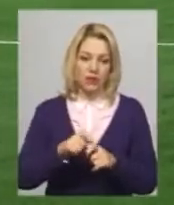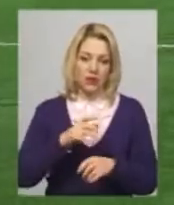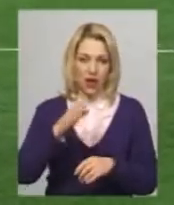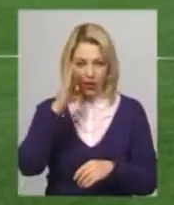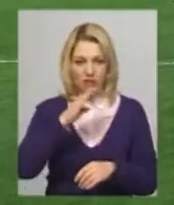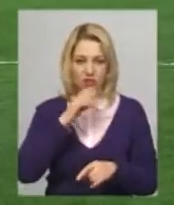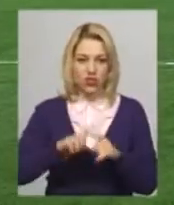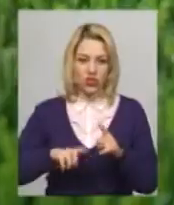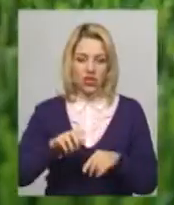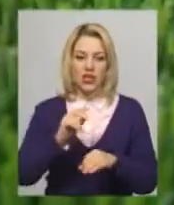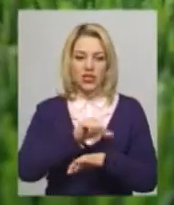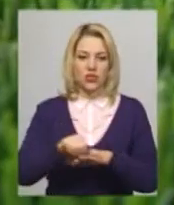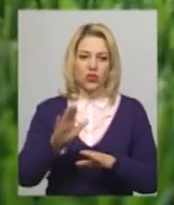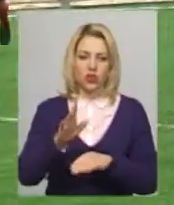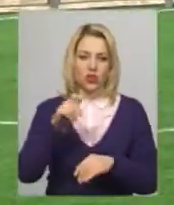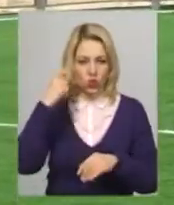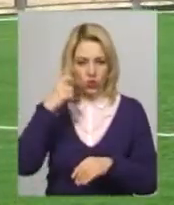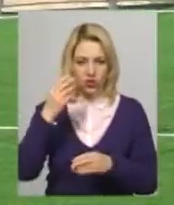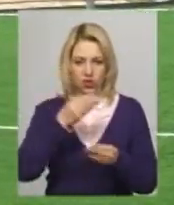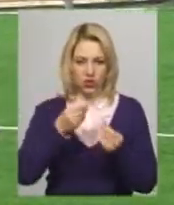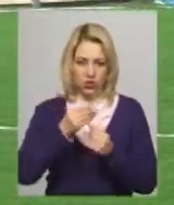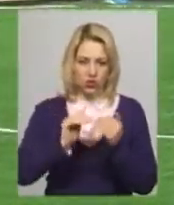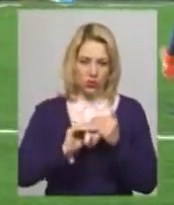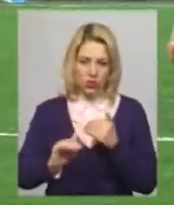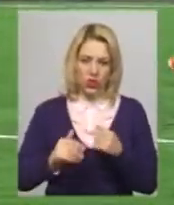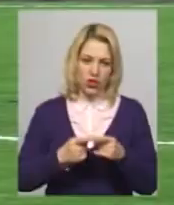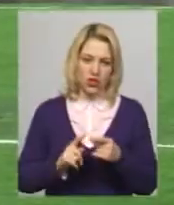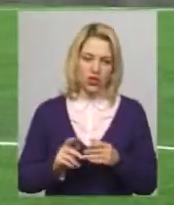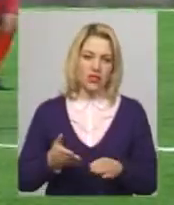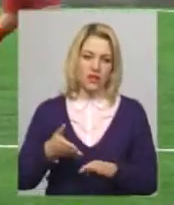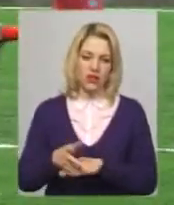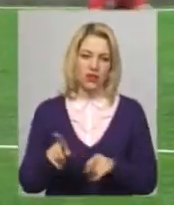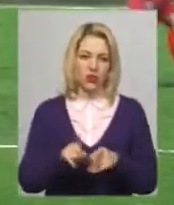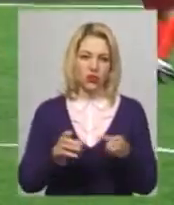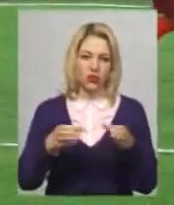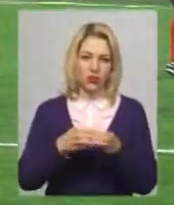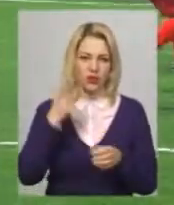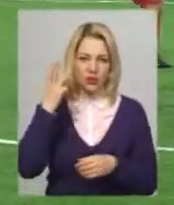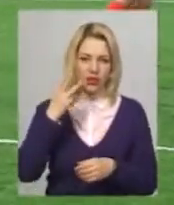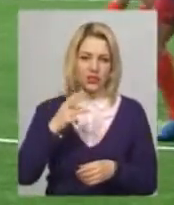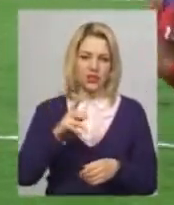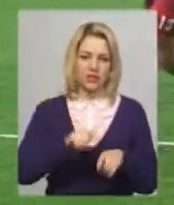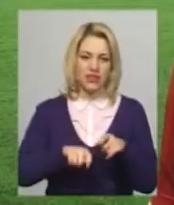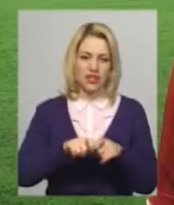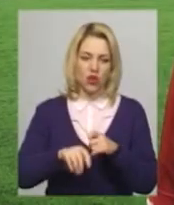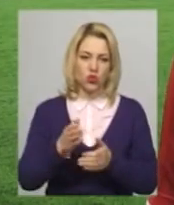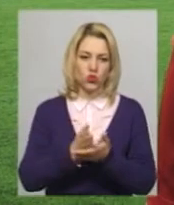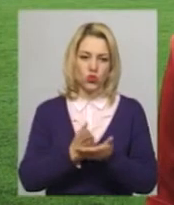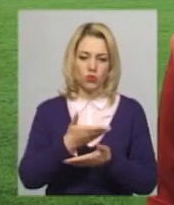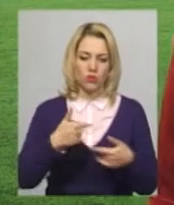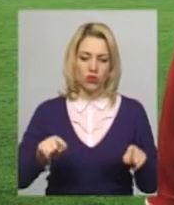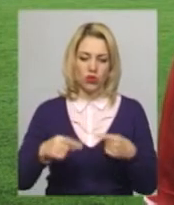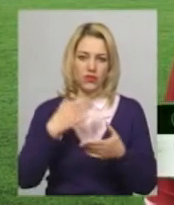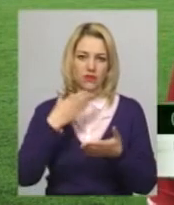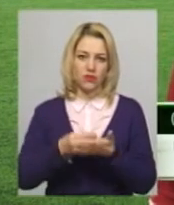закордонного – турецьке штучне зелене покриття. Завітали на відкриття нового стадіону і команда Хмельницької обласної фіскальної служби. Ми організували свою